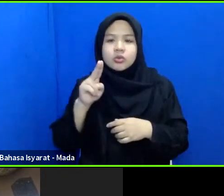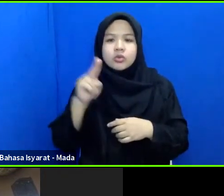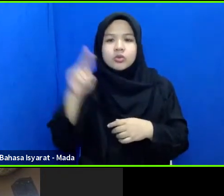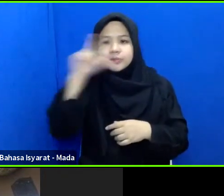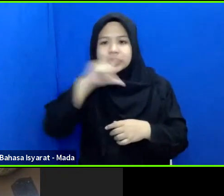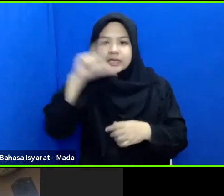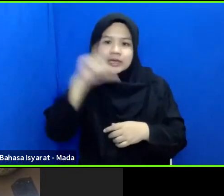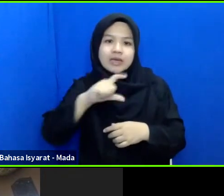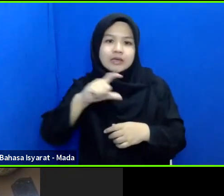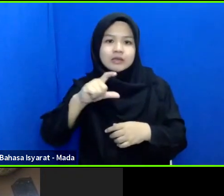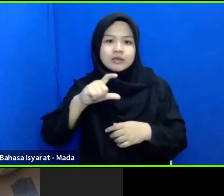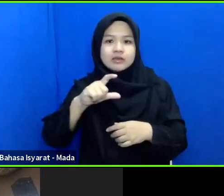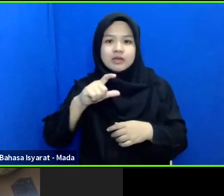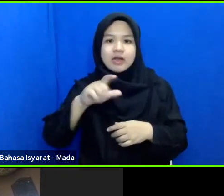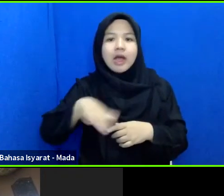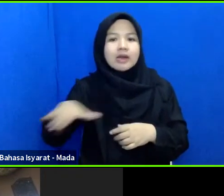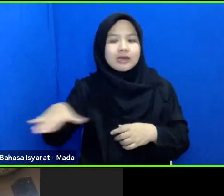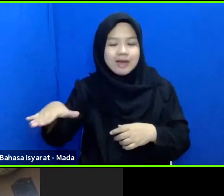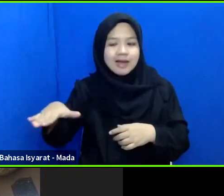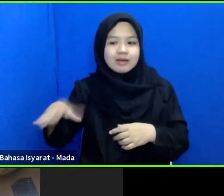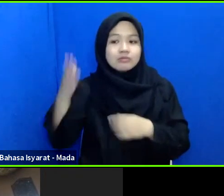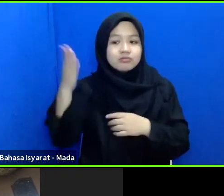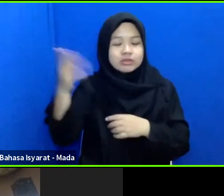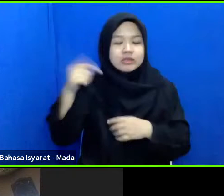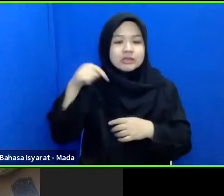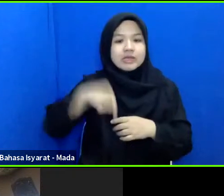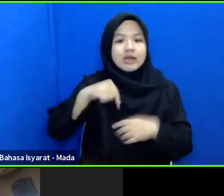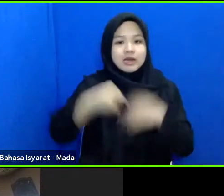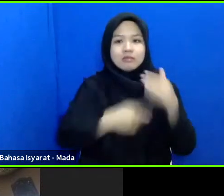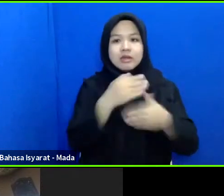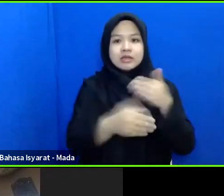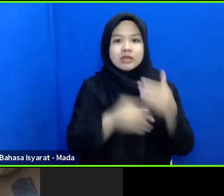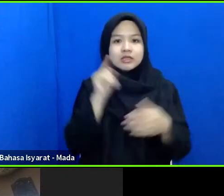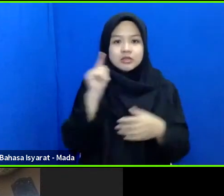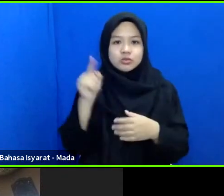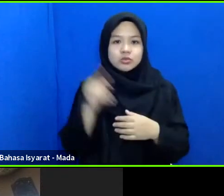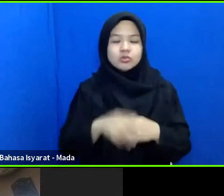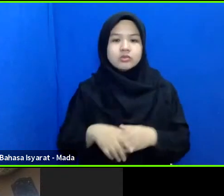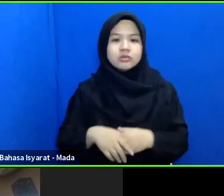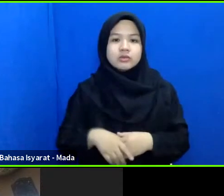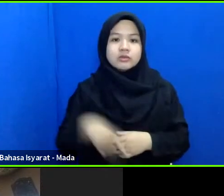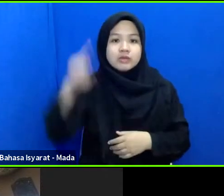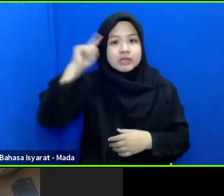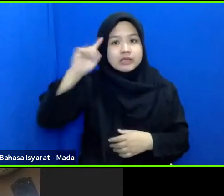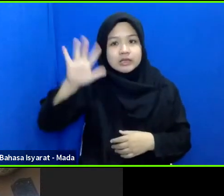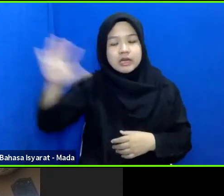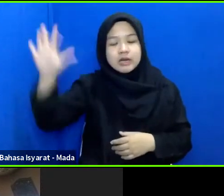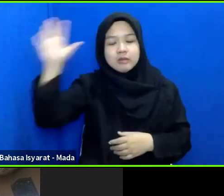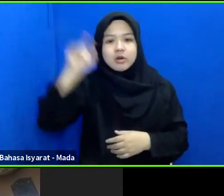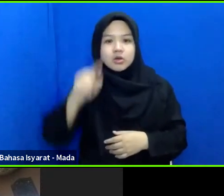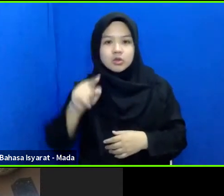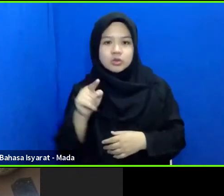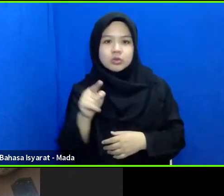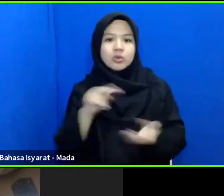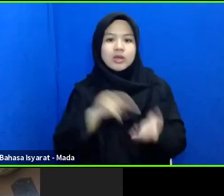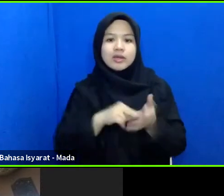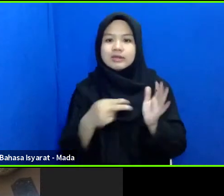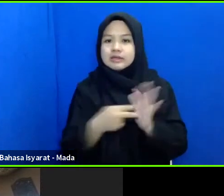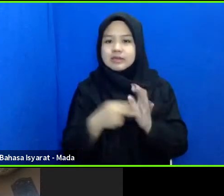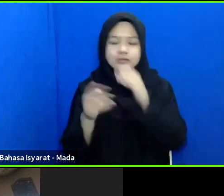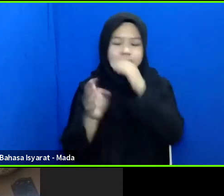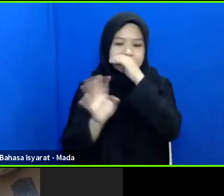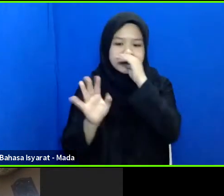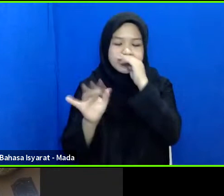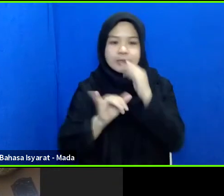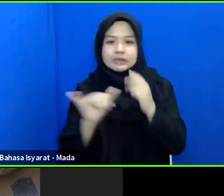sehingga mereka pun sedang melaksanakan hal itu dari gambaran itu tentunya tidak akan sama dengan yang